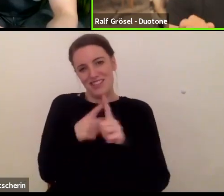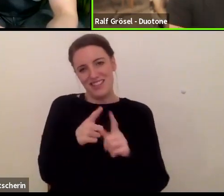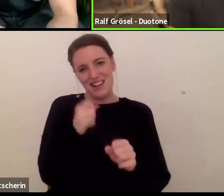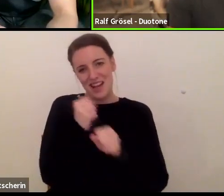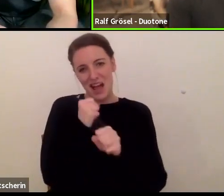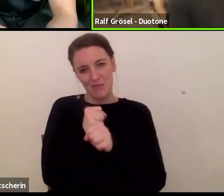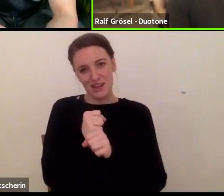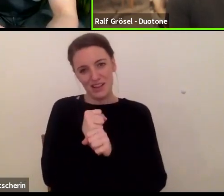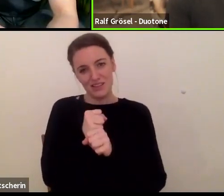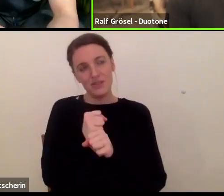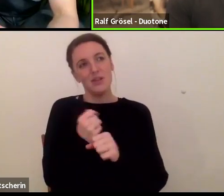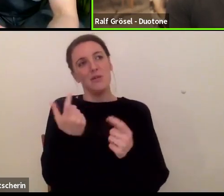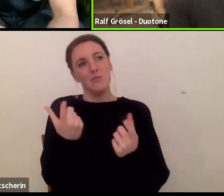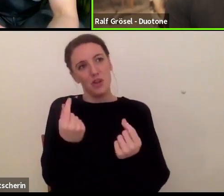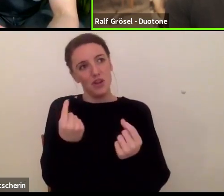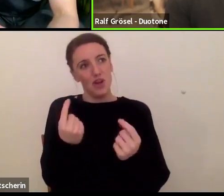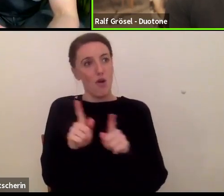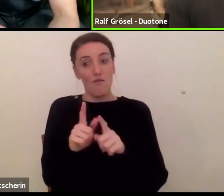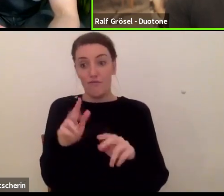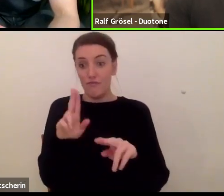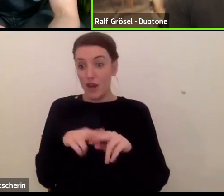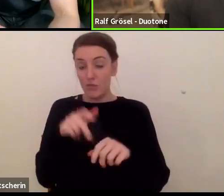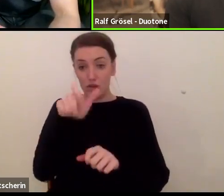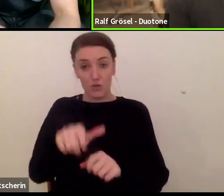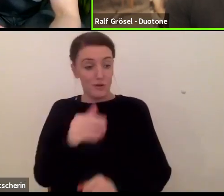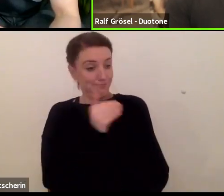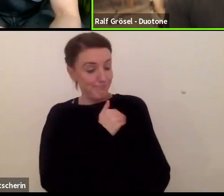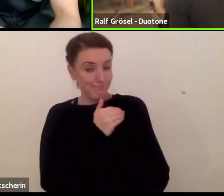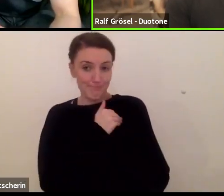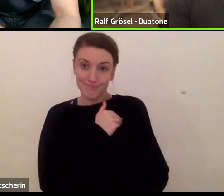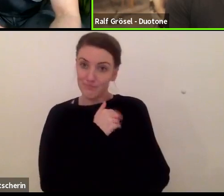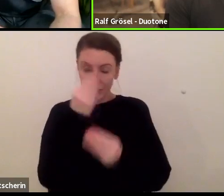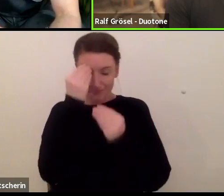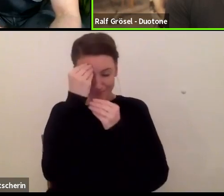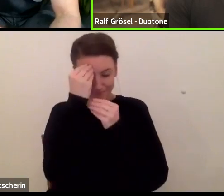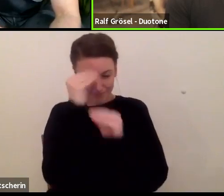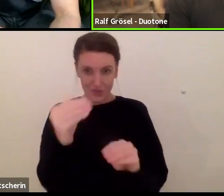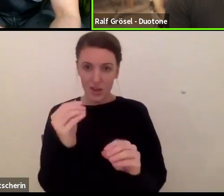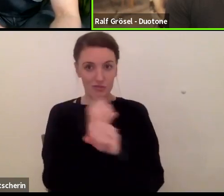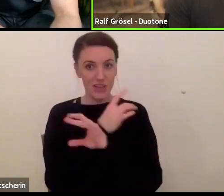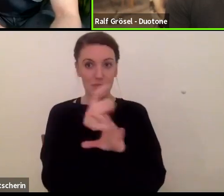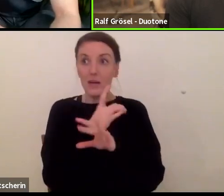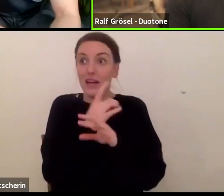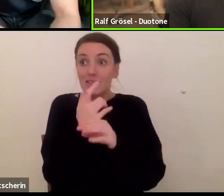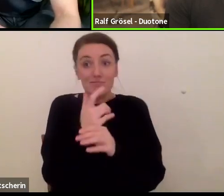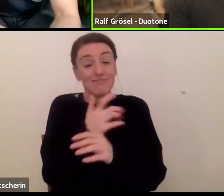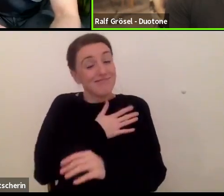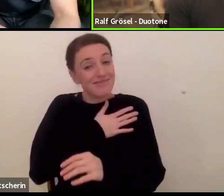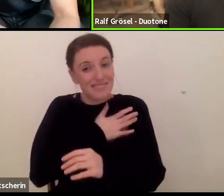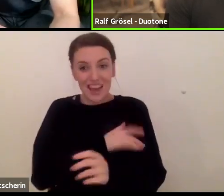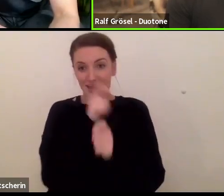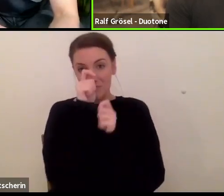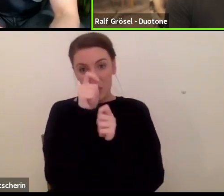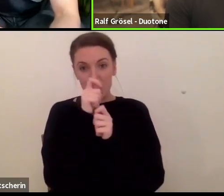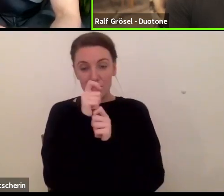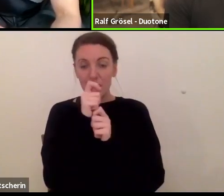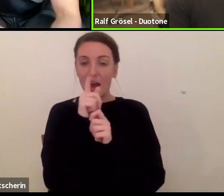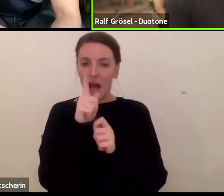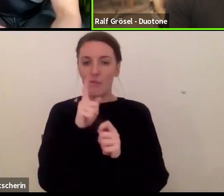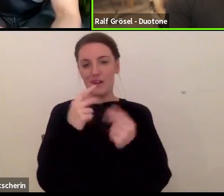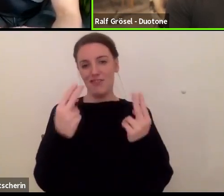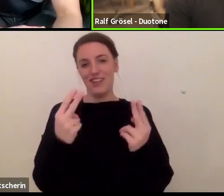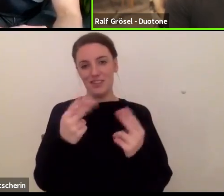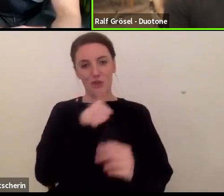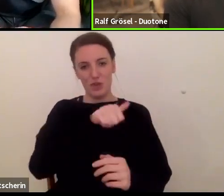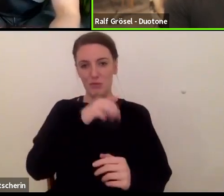ehrliches Feedback bekommt und alles andere, ja, also ich mache das, ziehe das schon 100%ig durch, im